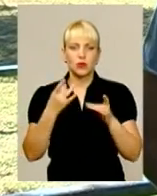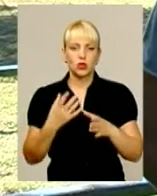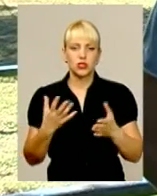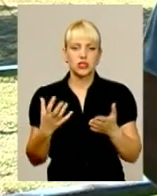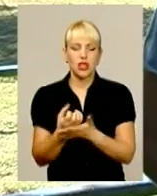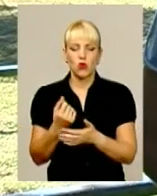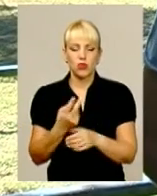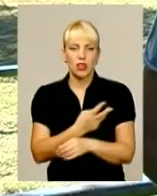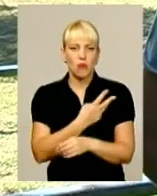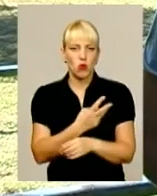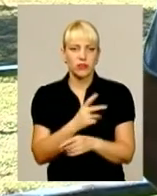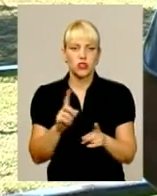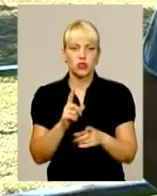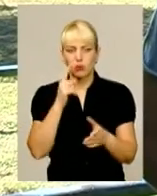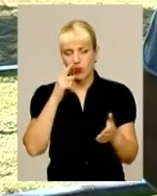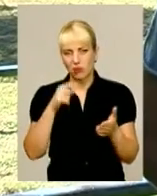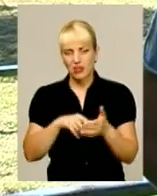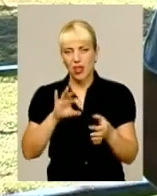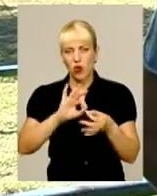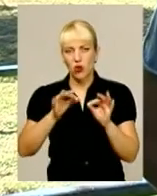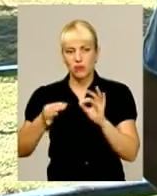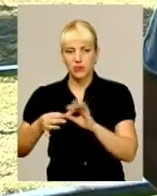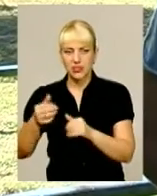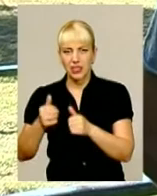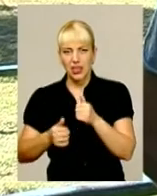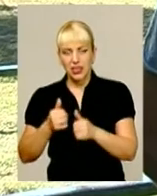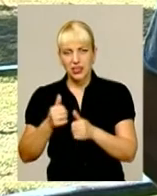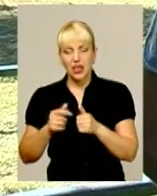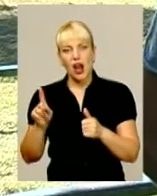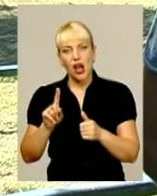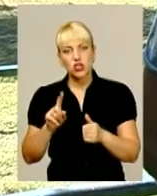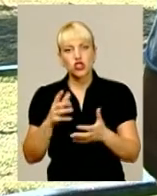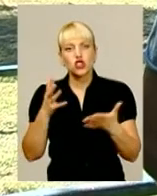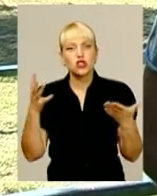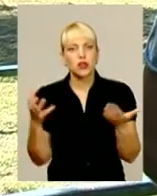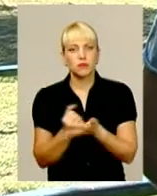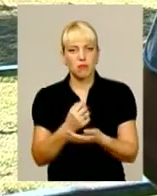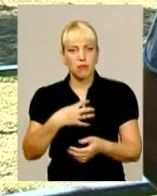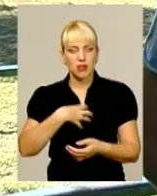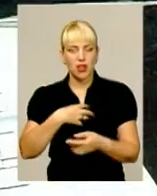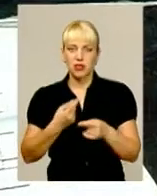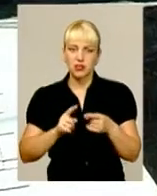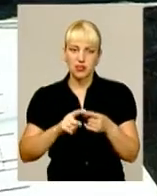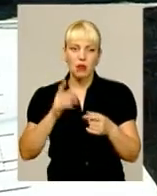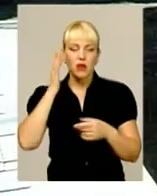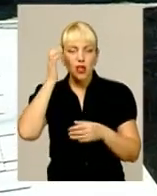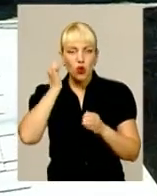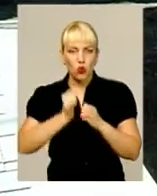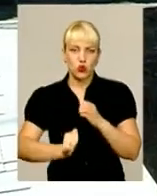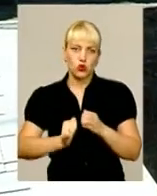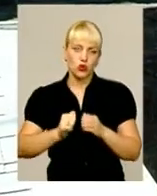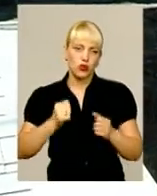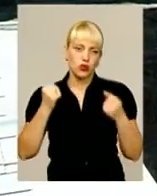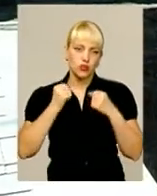мотивацію, що потрапити на Олімпійські ігри, а ще завивати медалі, це бріє кожного спортсмена. Аби поїхати на